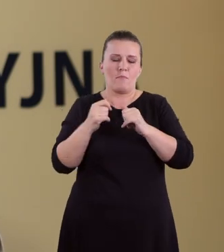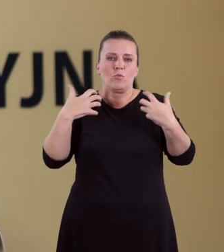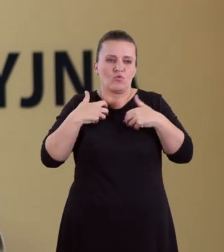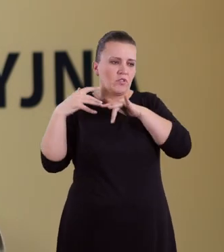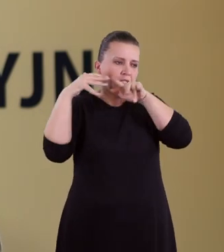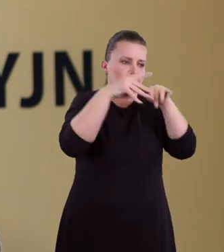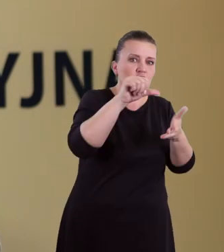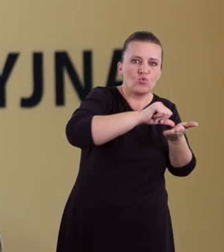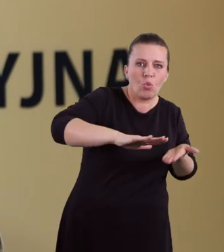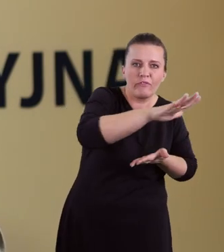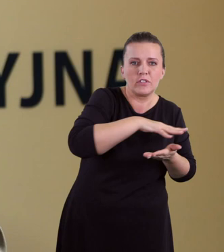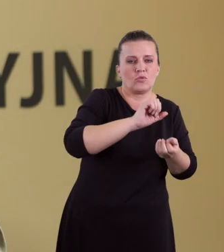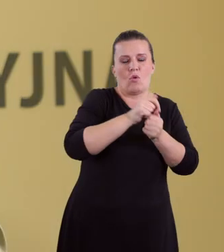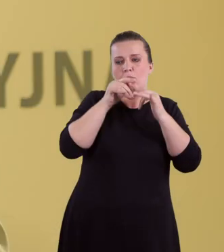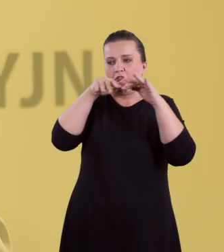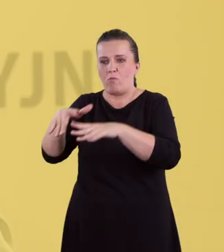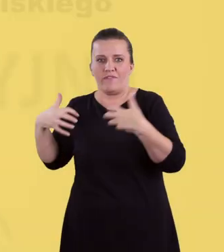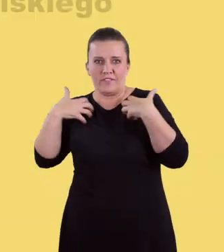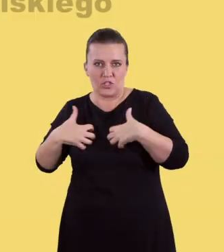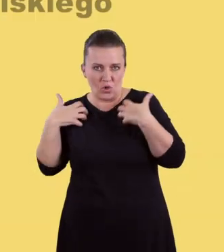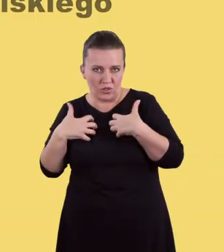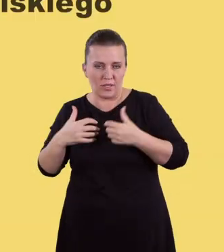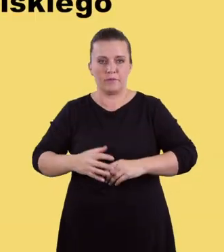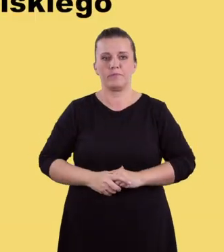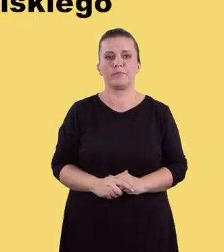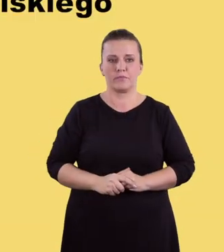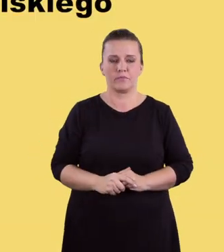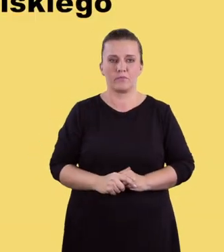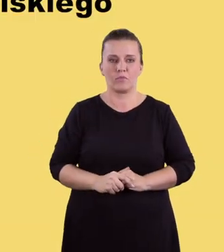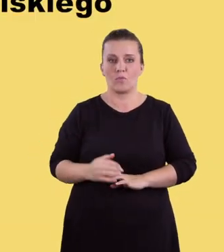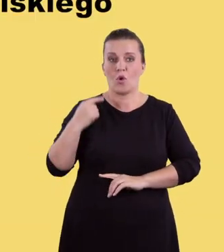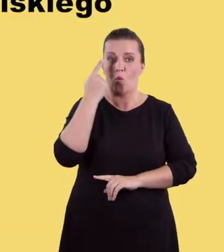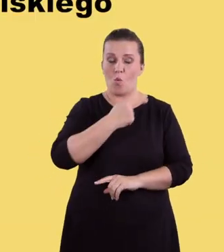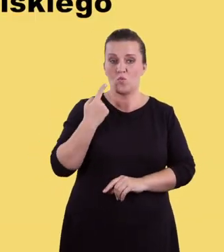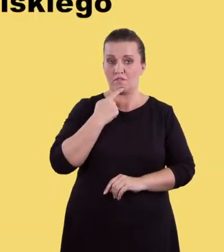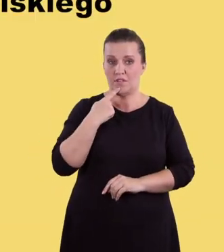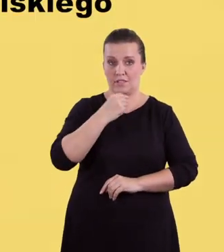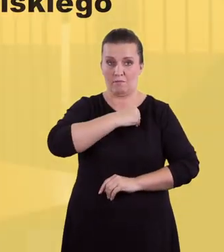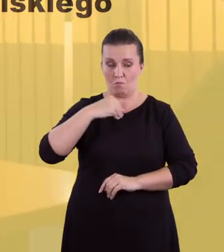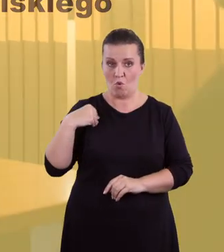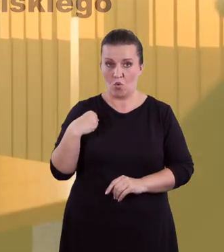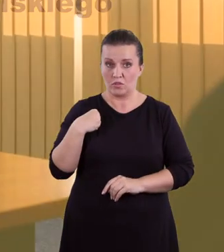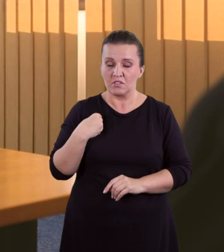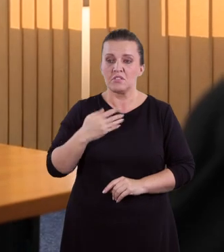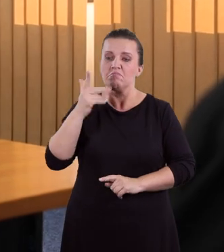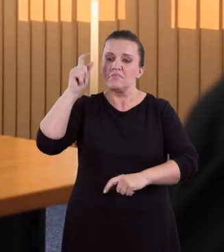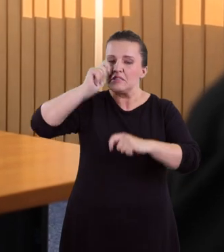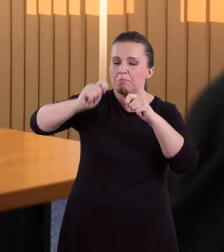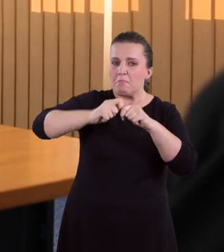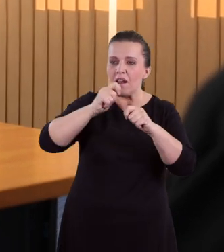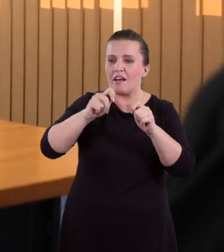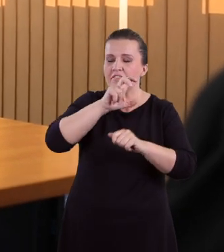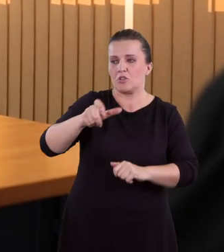środowisko, na organizmy zwierząt. Część ustna egzaminu maturalnego z języka polskiego sprawdza